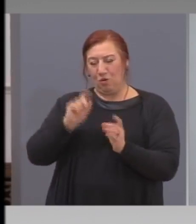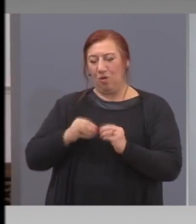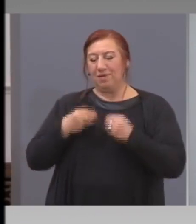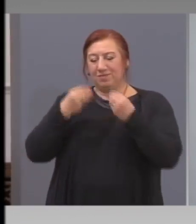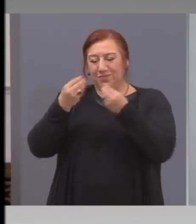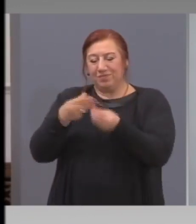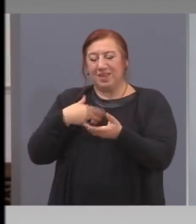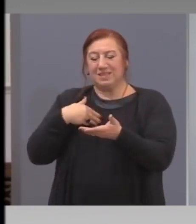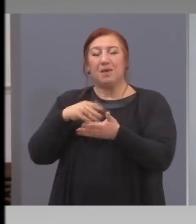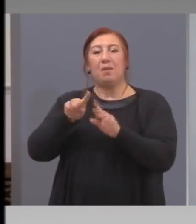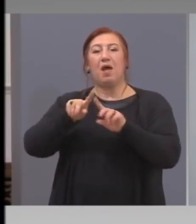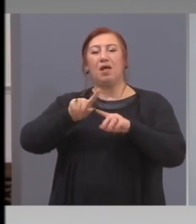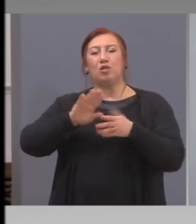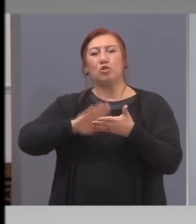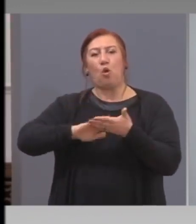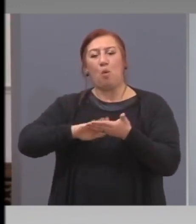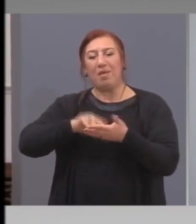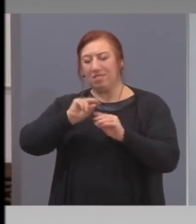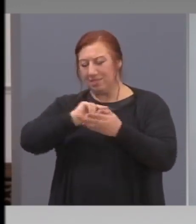им се взима такса 50 лева?